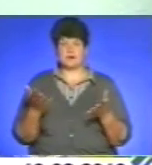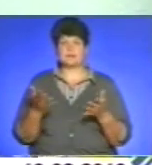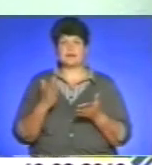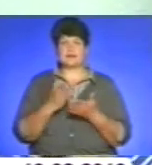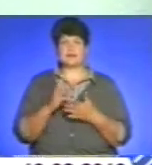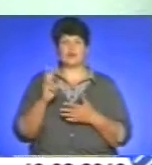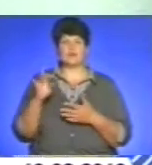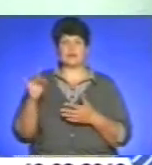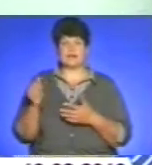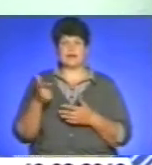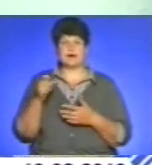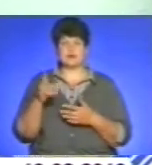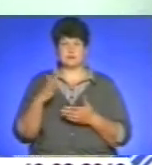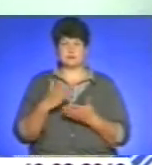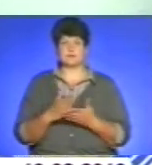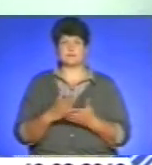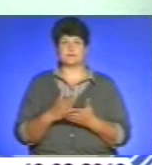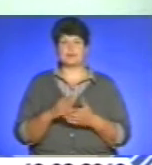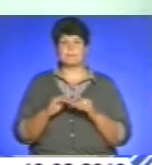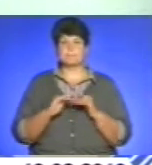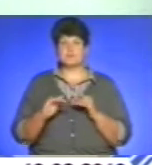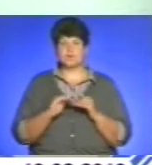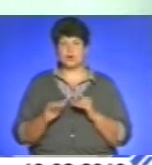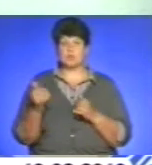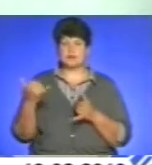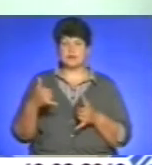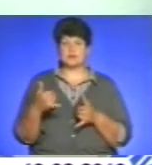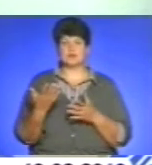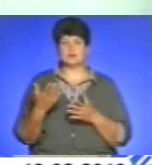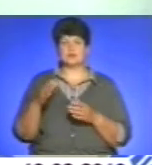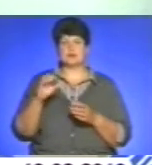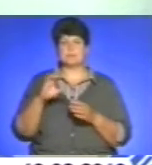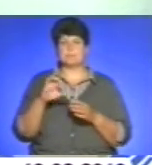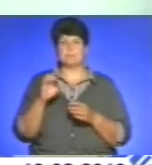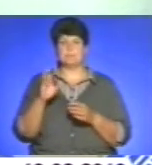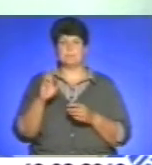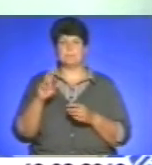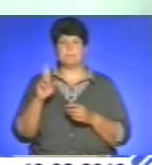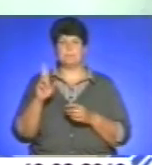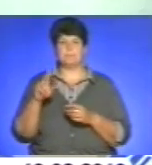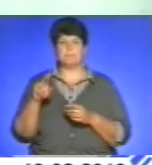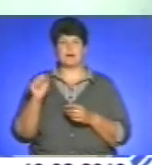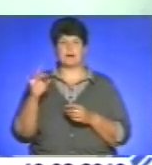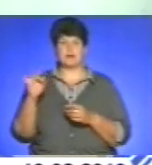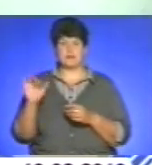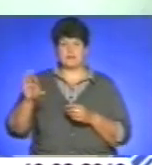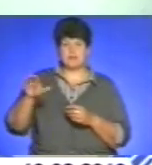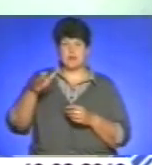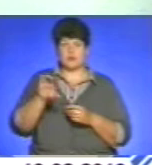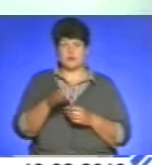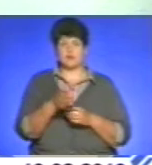конвектори, газ провели, підлоги попереливали, бо паркет заломлювався. Люди задоволені, можуть